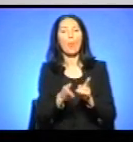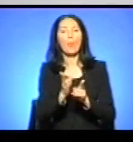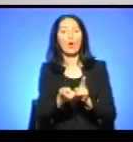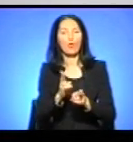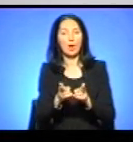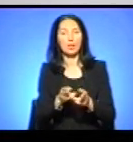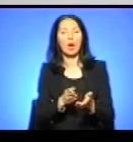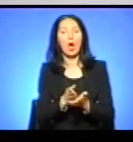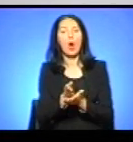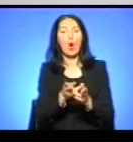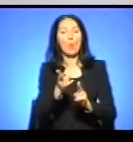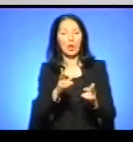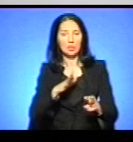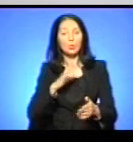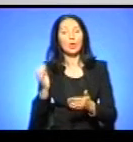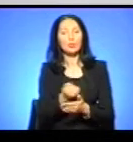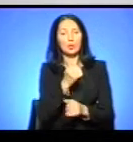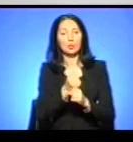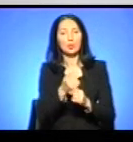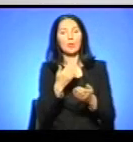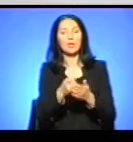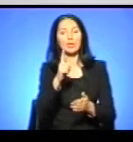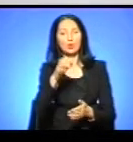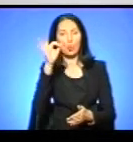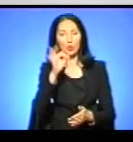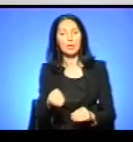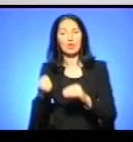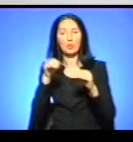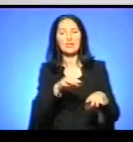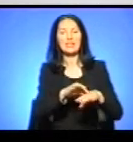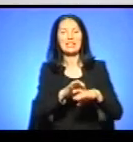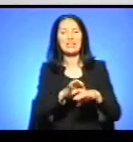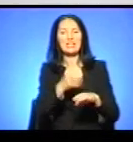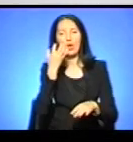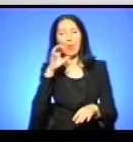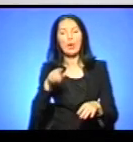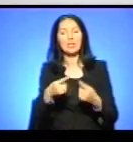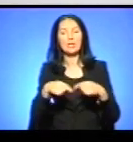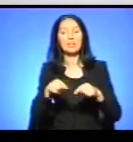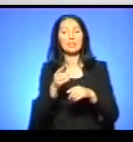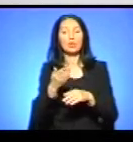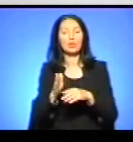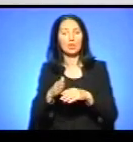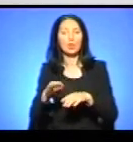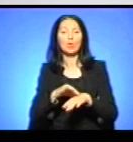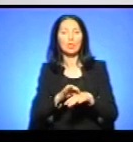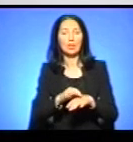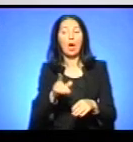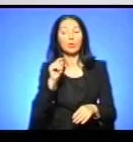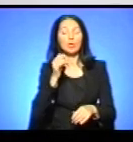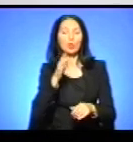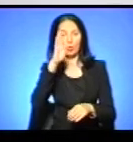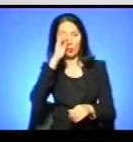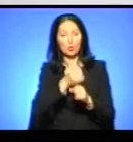пройшла успішно. Зробили майже 100% пересадки шкіри обпечених ділянок тіла. В понеділок хлопчикові зроблять перев'язку.